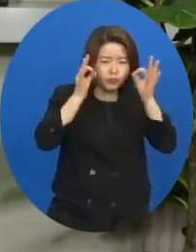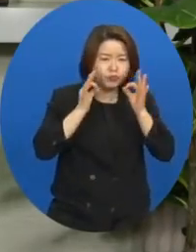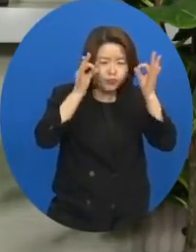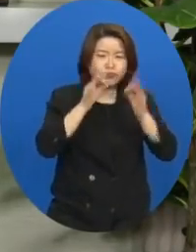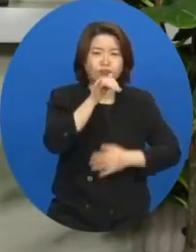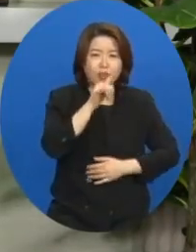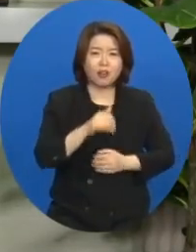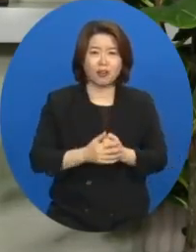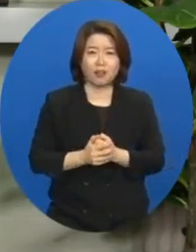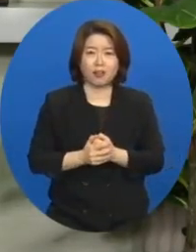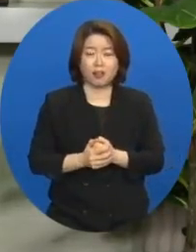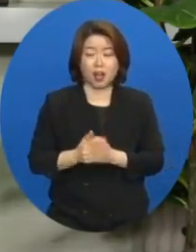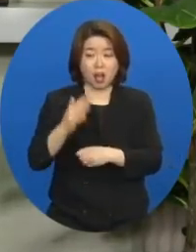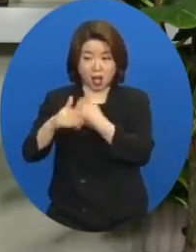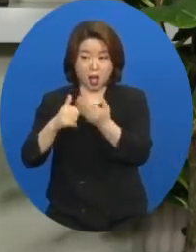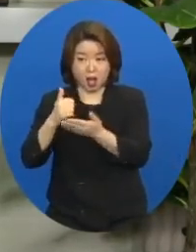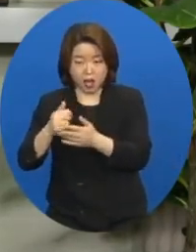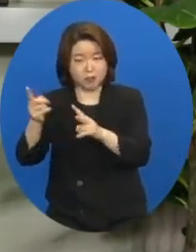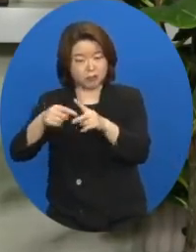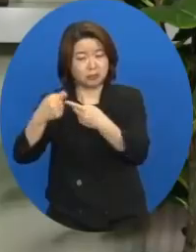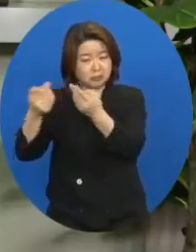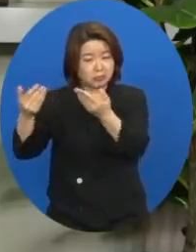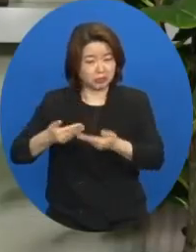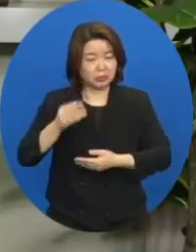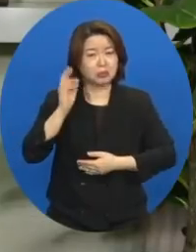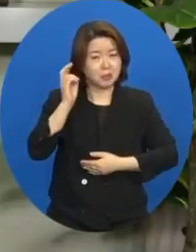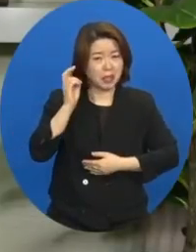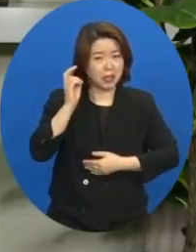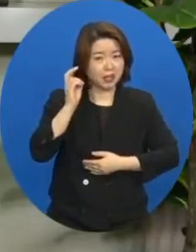거예요. 하나님께서도 다 이해하실 거예요.